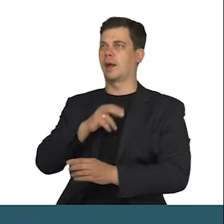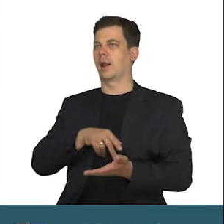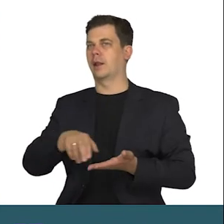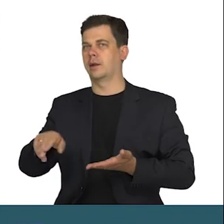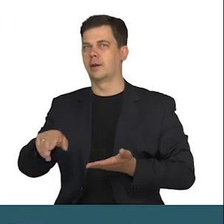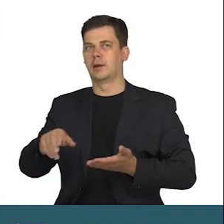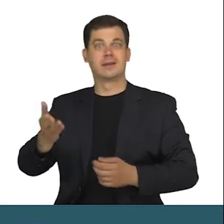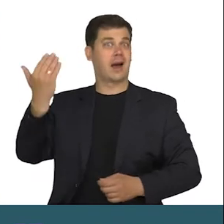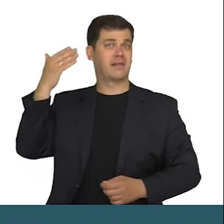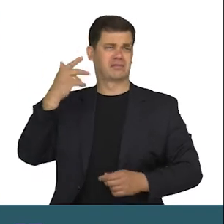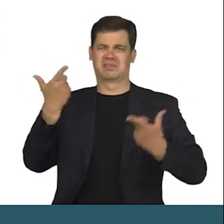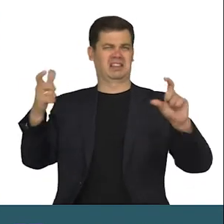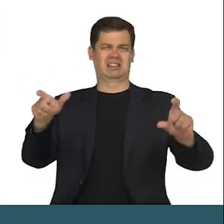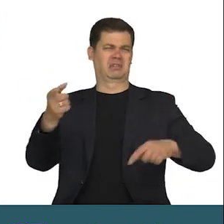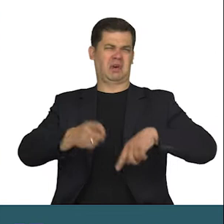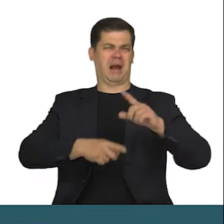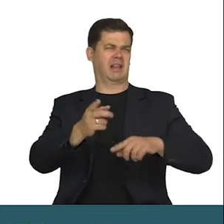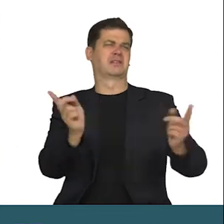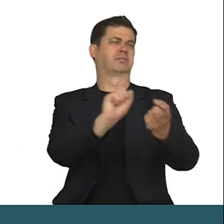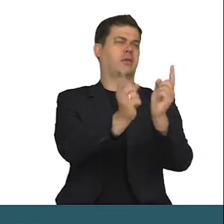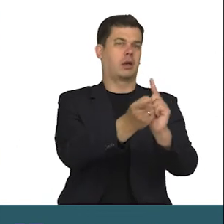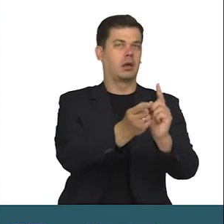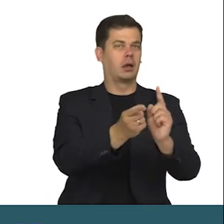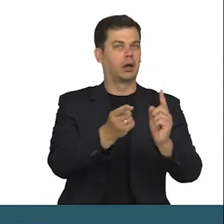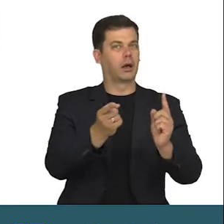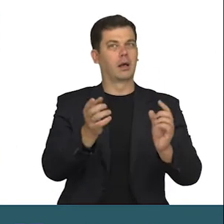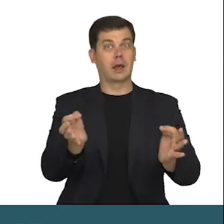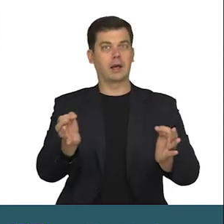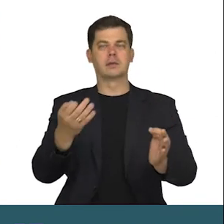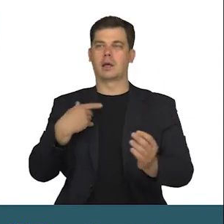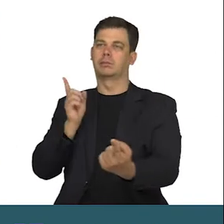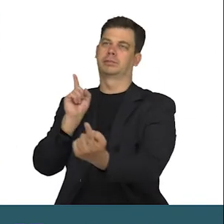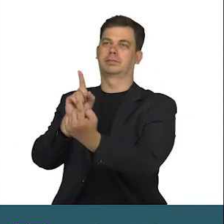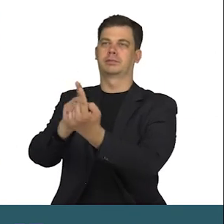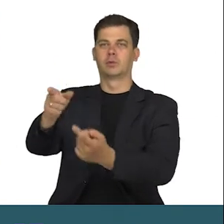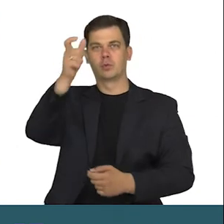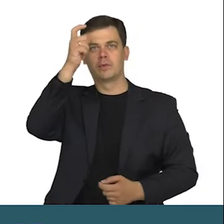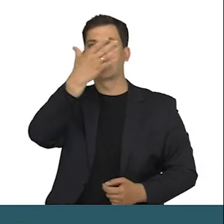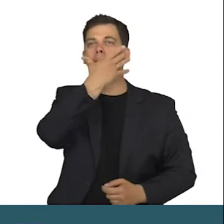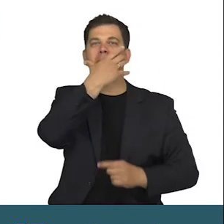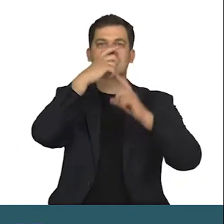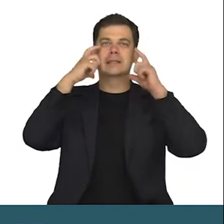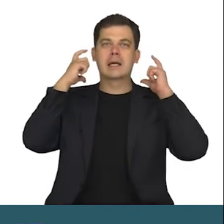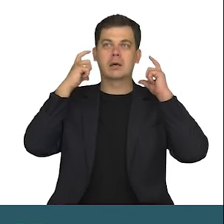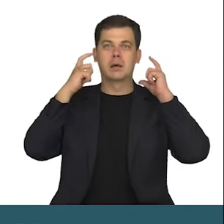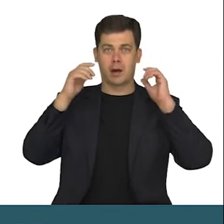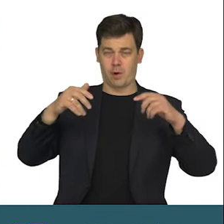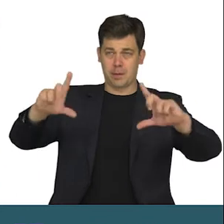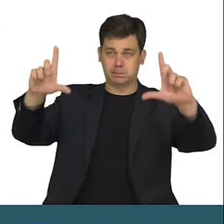Kiedyś to było nic. A teraz? Podchodzę do człowieka w masce. Czy mogę panu zrobić zdjęcie?